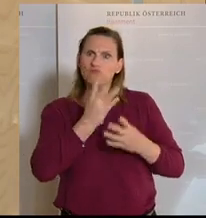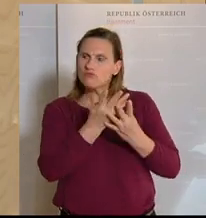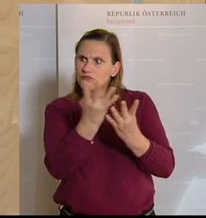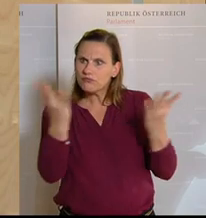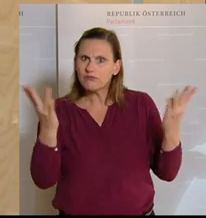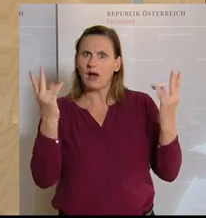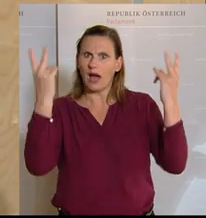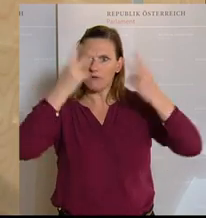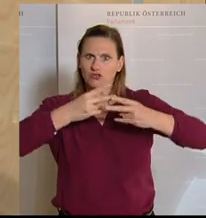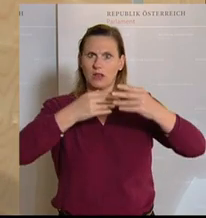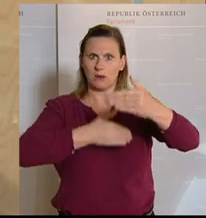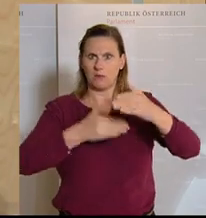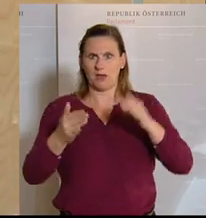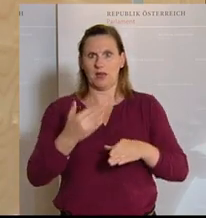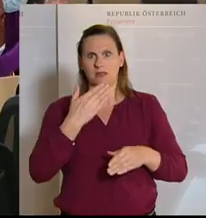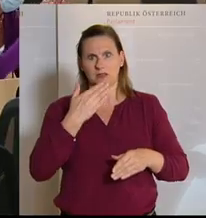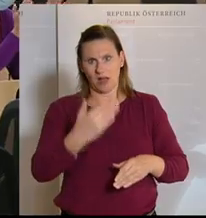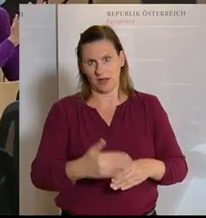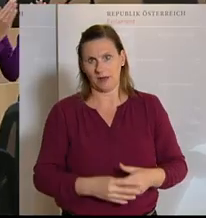Zustimmung zu diesem Paket. Dankeschön.